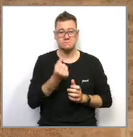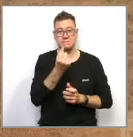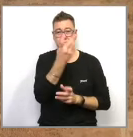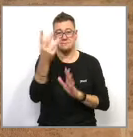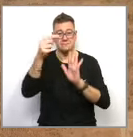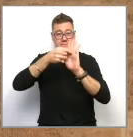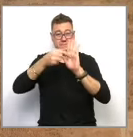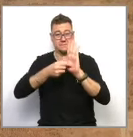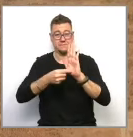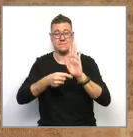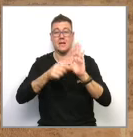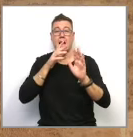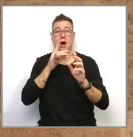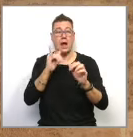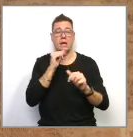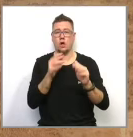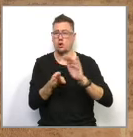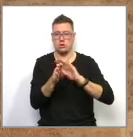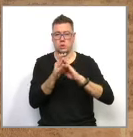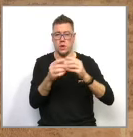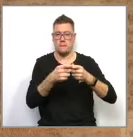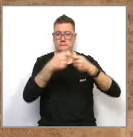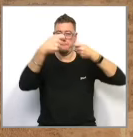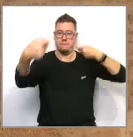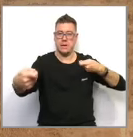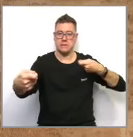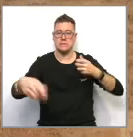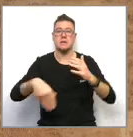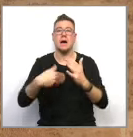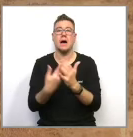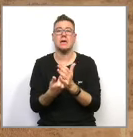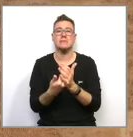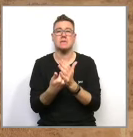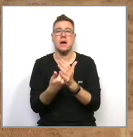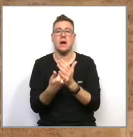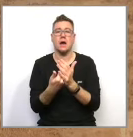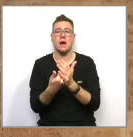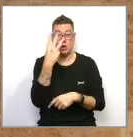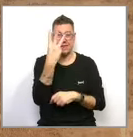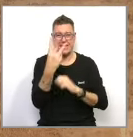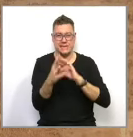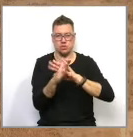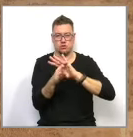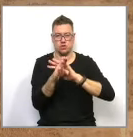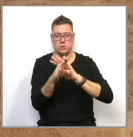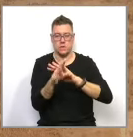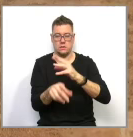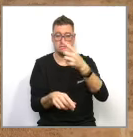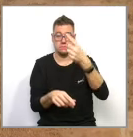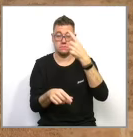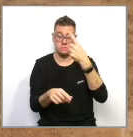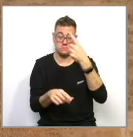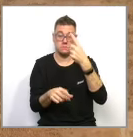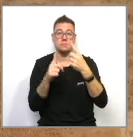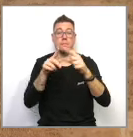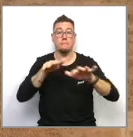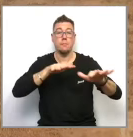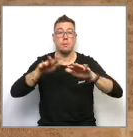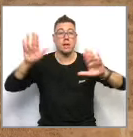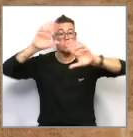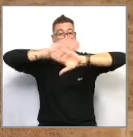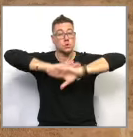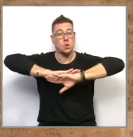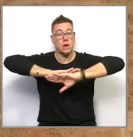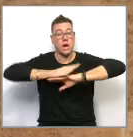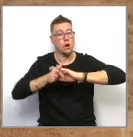mesures actualment vigents es prorrogaran fins al final de les festes de Pasco. Una, la mobilitat nocturna